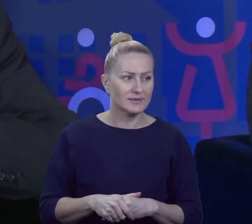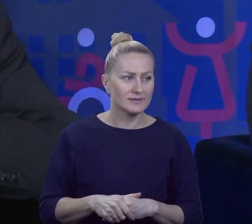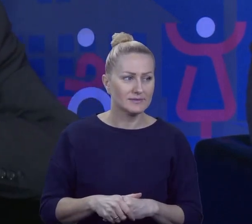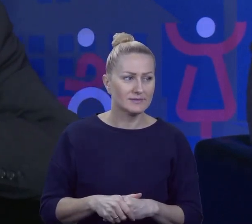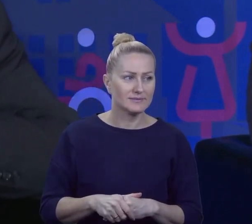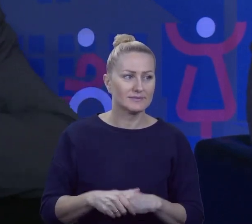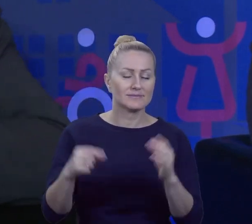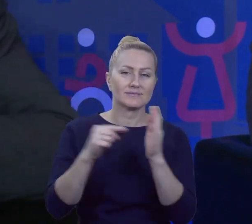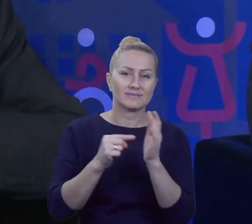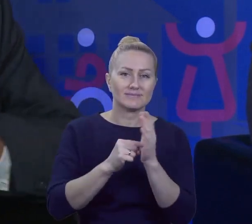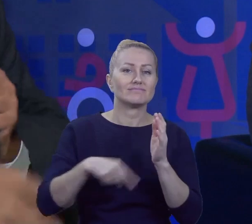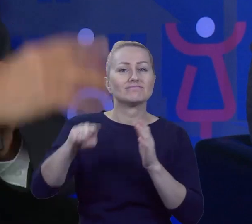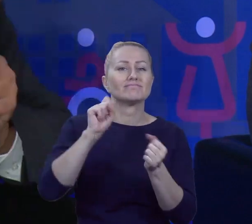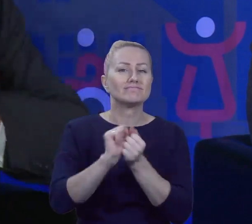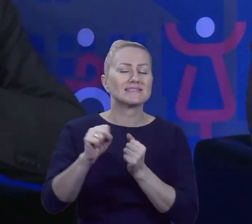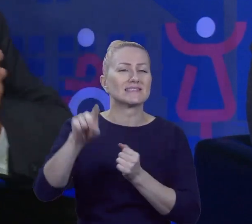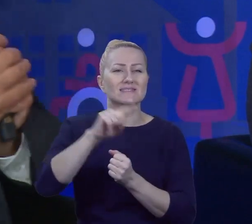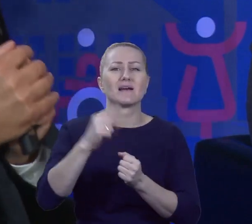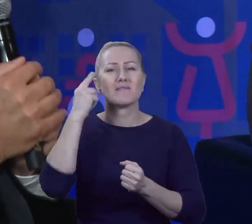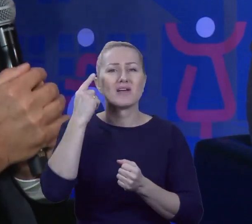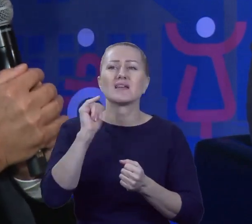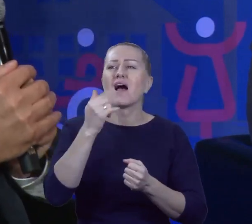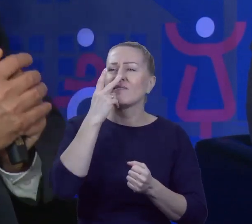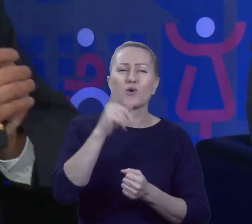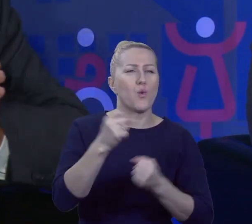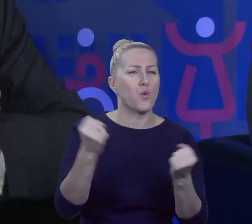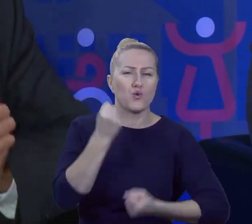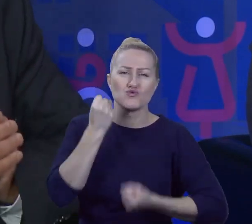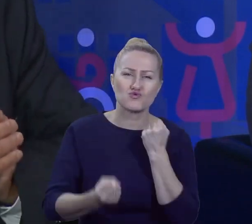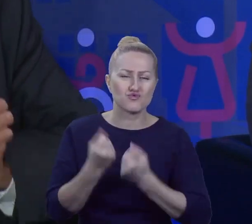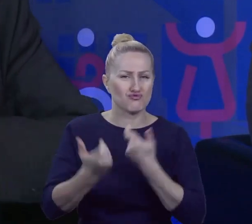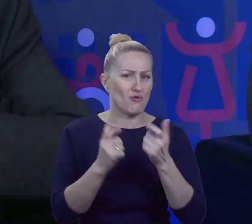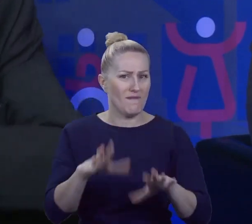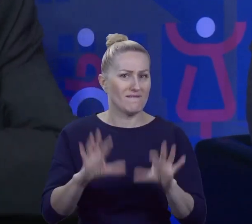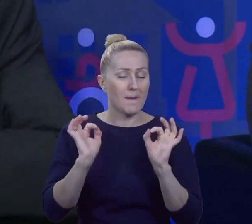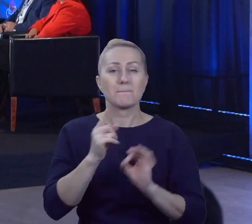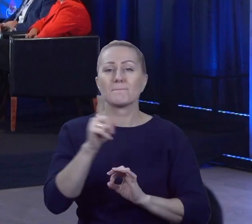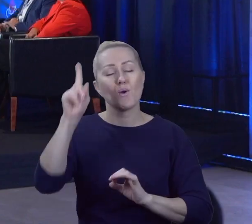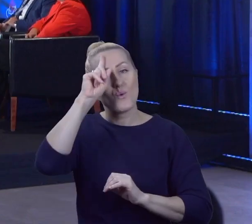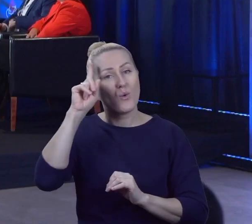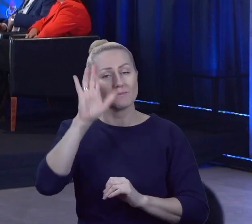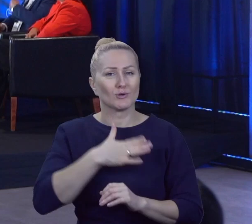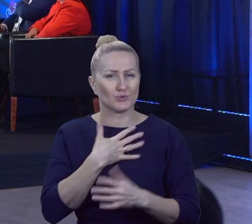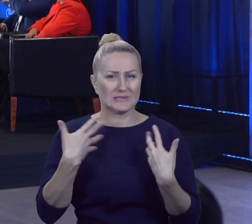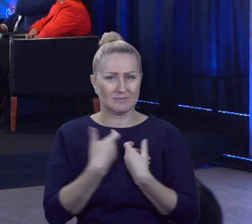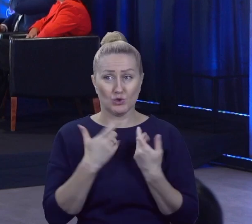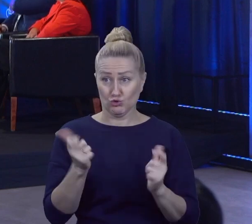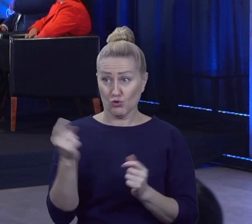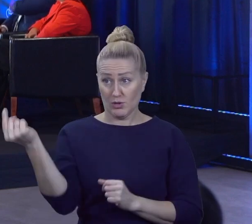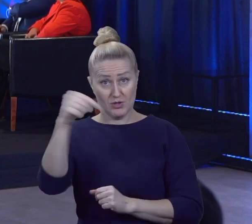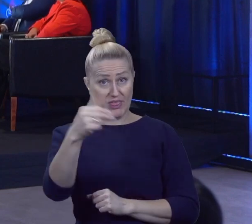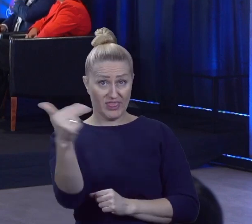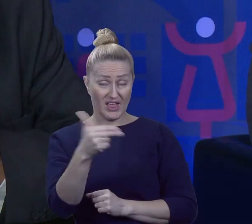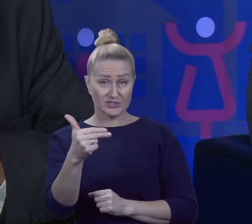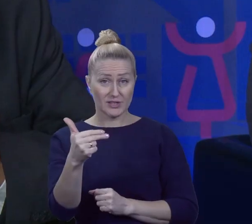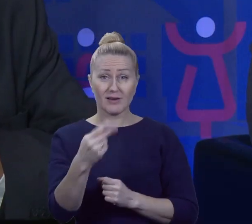Oczywiście wszyscy się litują. A jaki to wielki trud, prawda? I ludzie są zmęczeni. No czym zmęczeni? Że pójdziesz w niedzielę